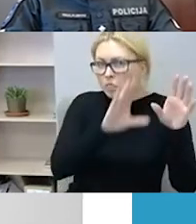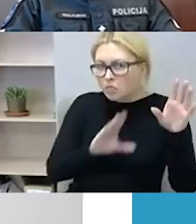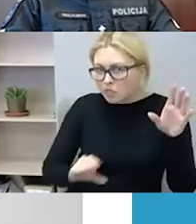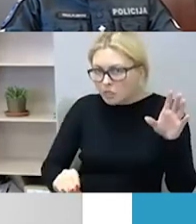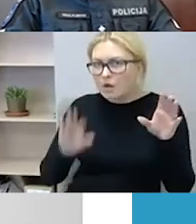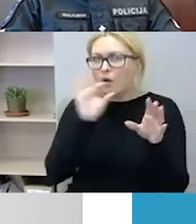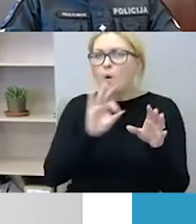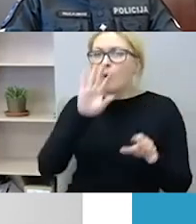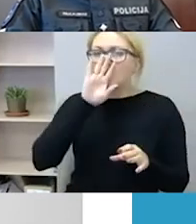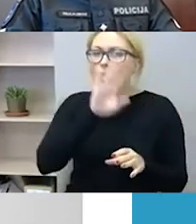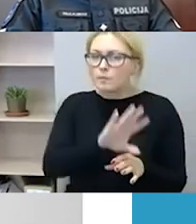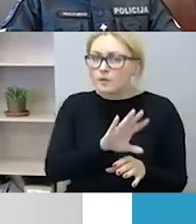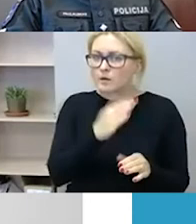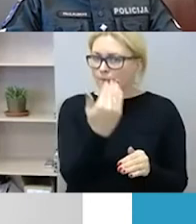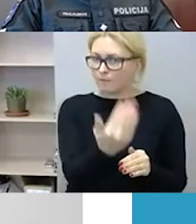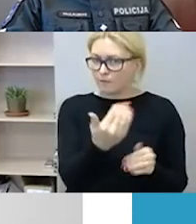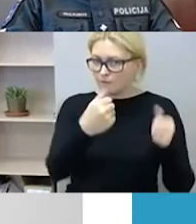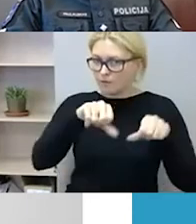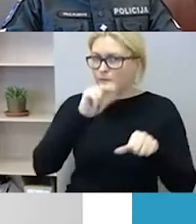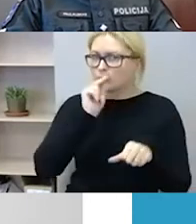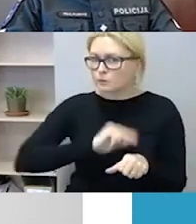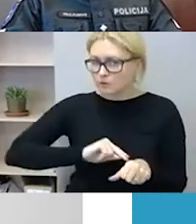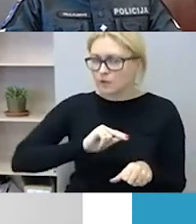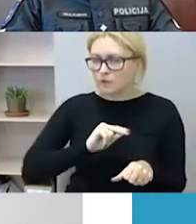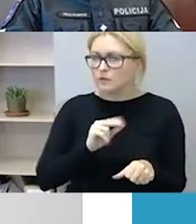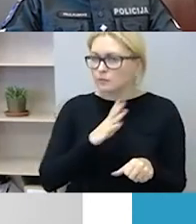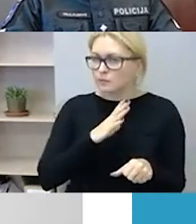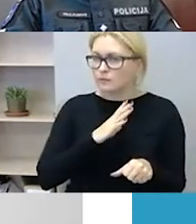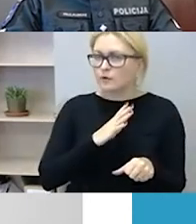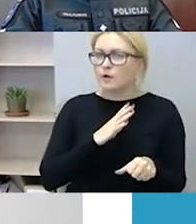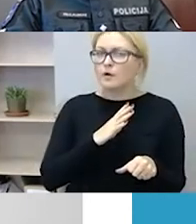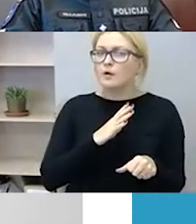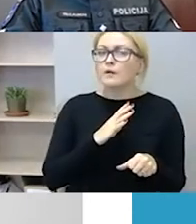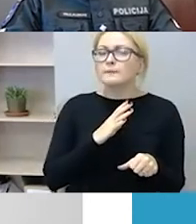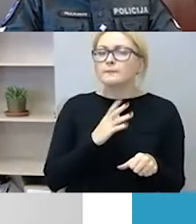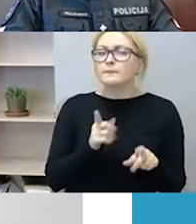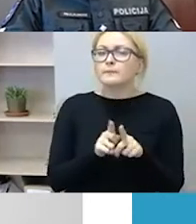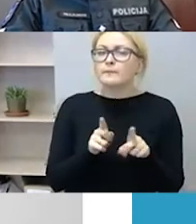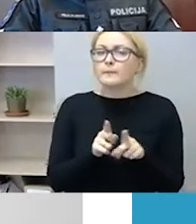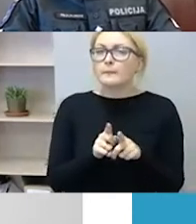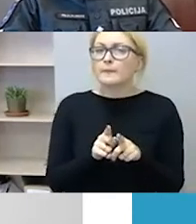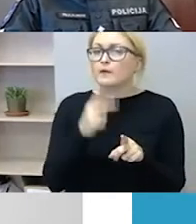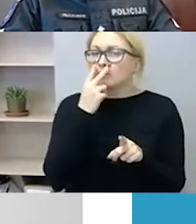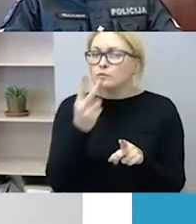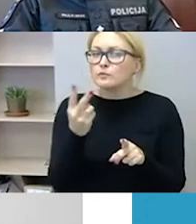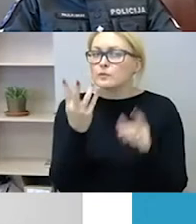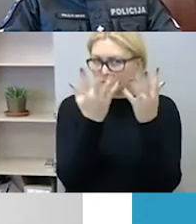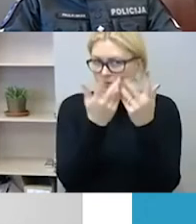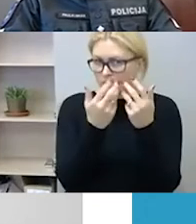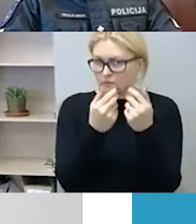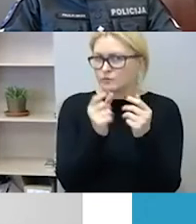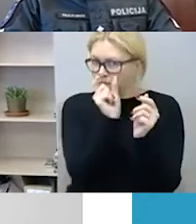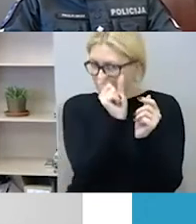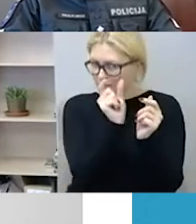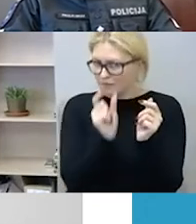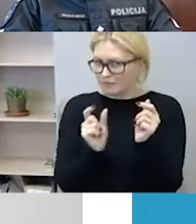nusikaltimų. Na, turbūt vėlgi kliūna, na, iš tiesų tas mažas teičius tų